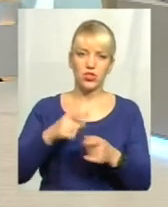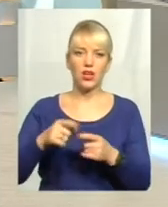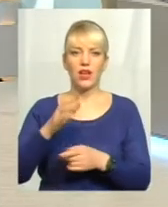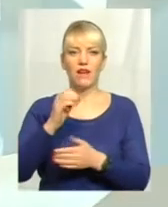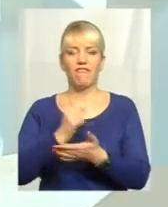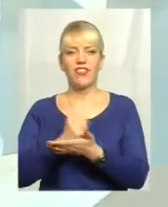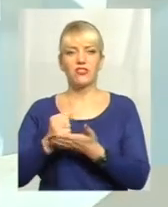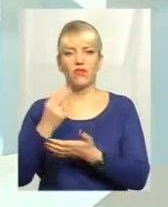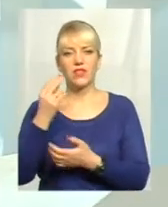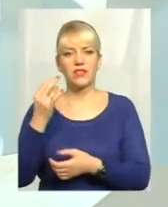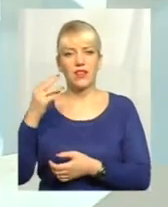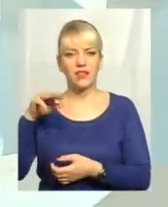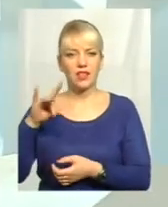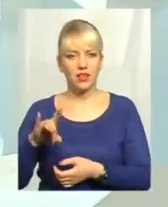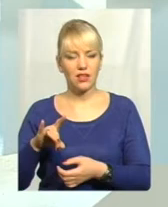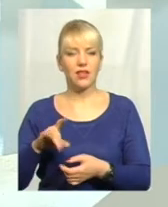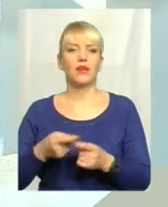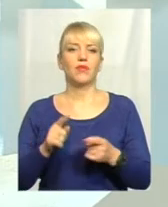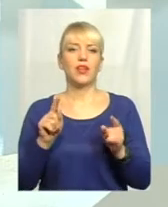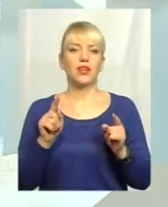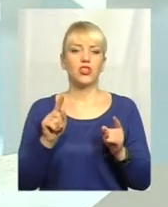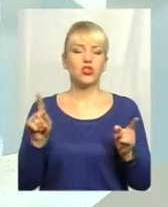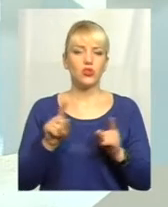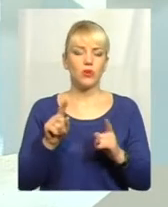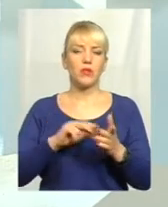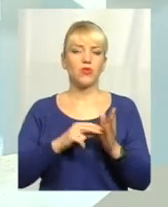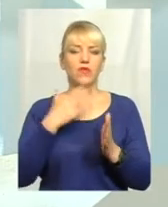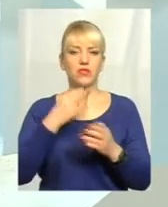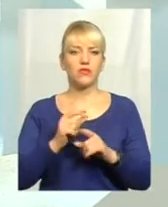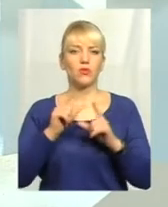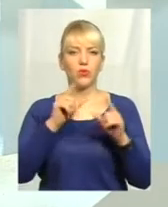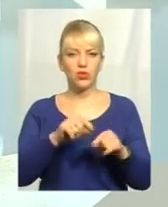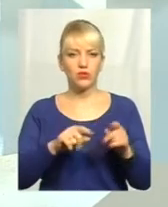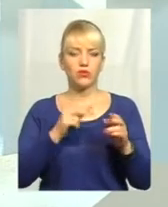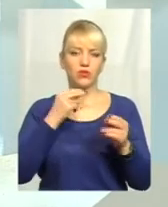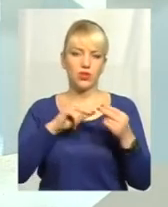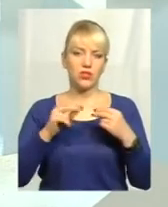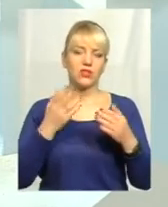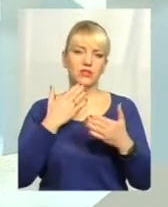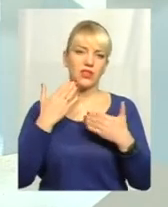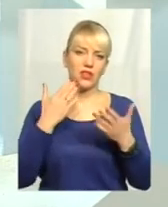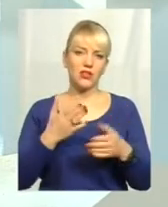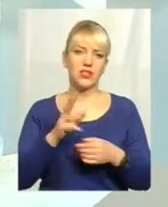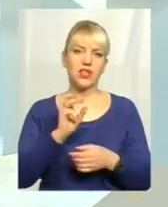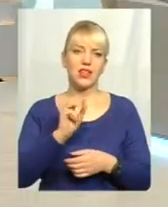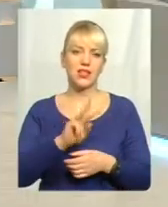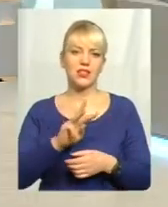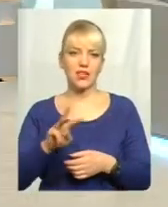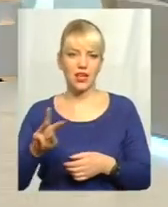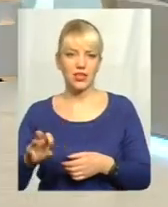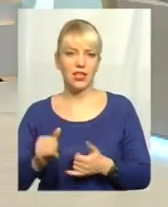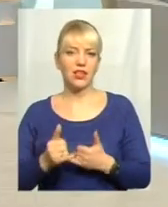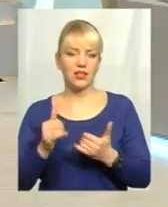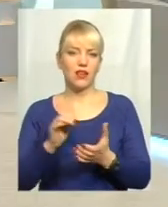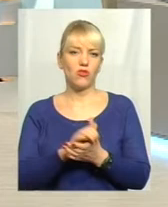центрах. Тому все ж таки, перед тим, як планувати свою поїздку, звичайно, нехай краще звертаються на сайти для